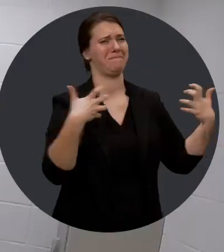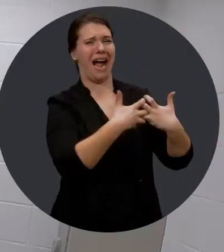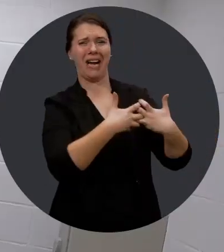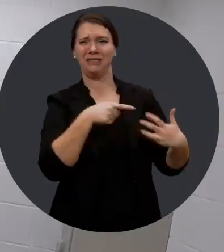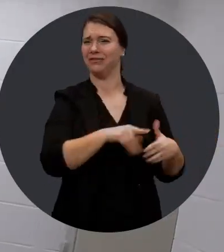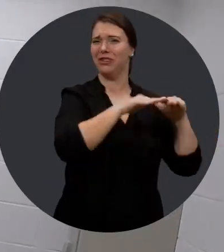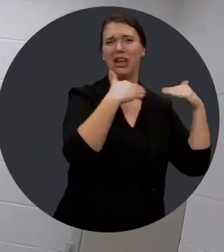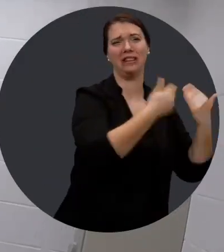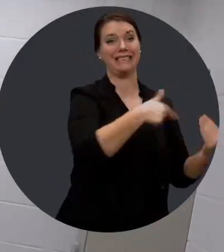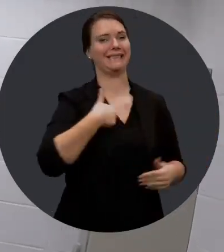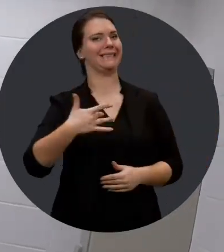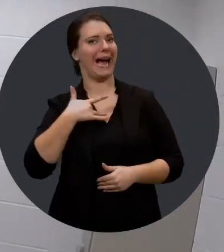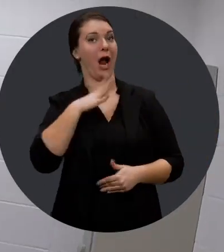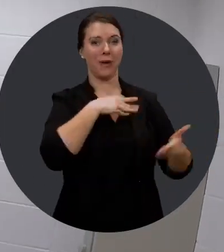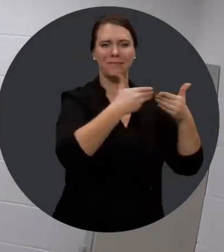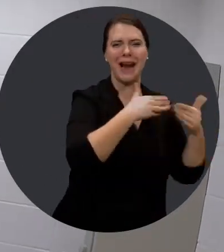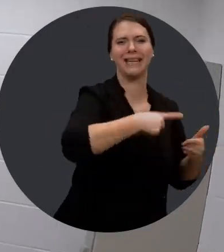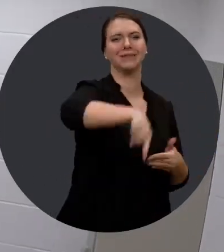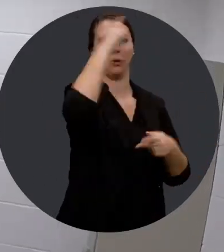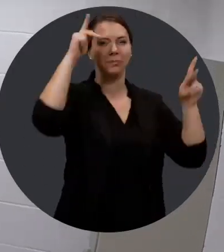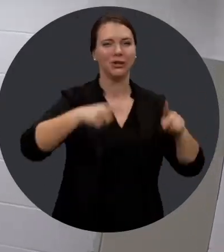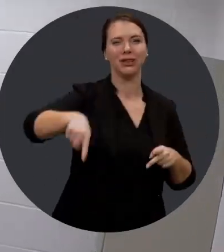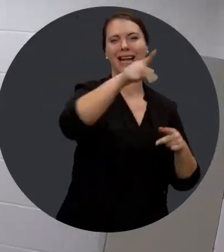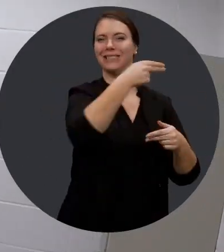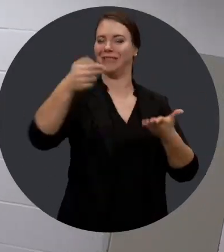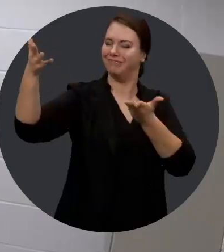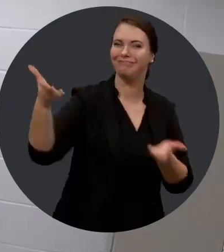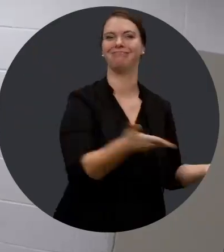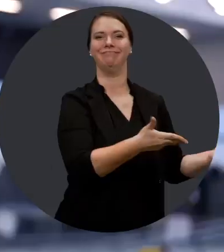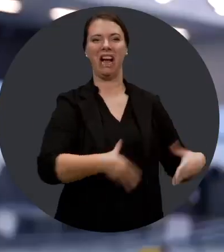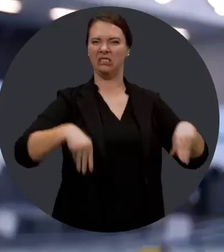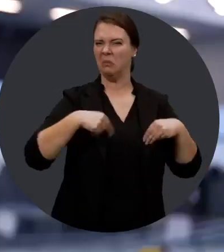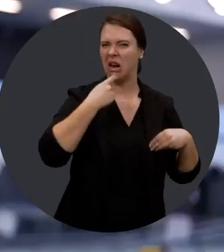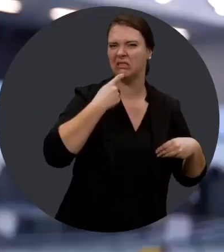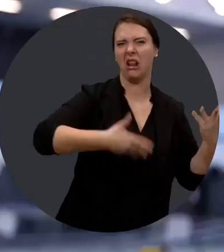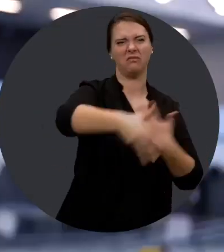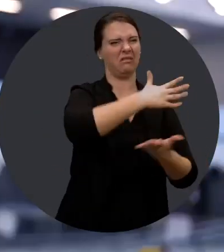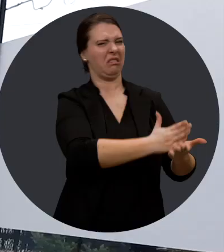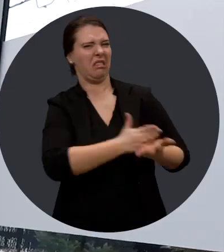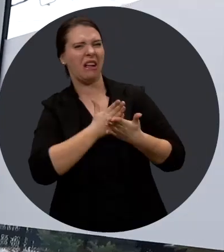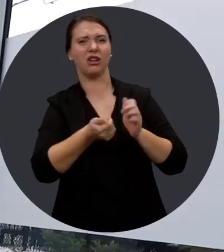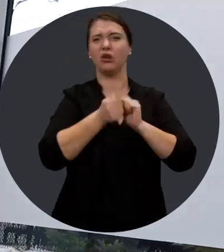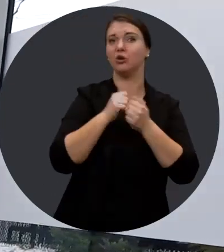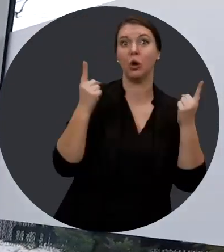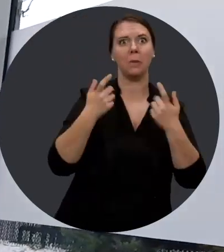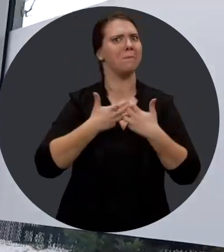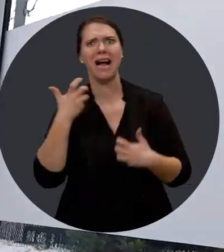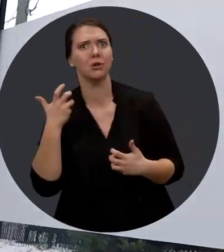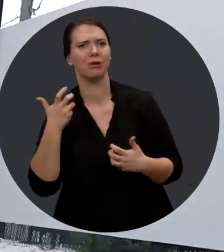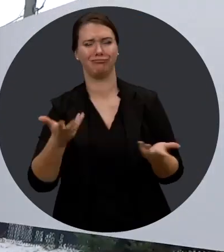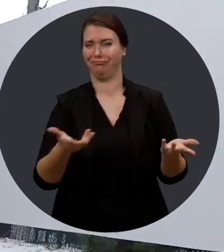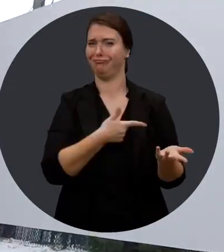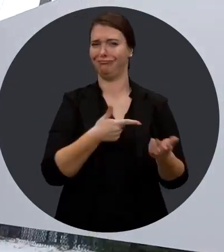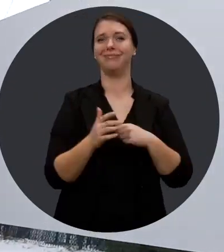J'ai toujours senti qu'il y avait de la place pour des gens qui étaient handicapés et qu'ils acceptaient facilement de nous aider et de changer